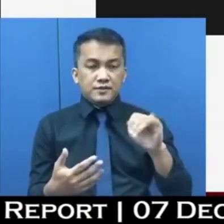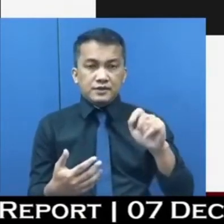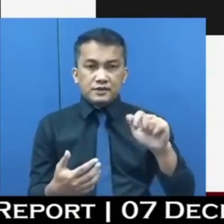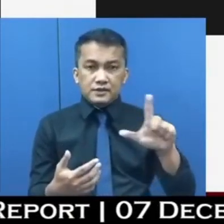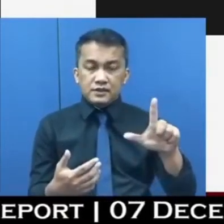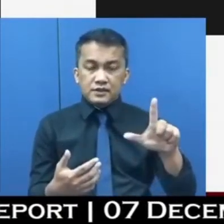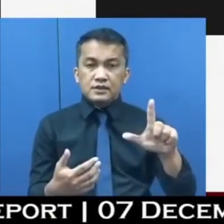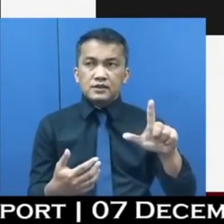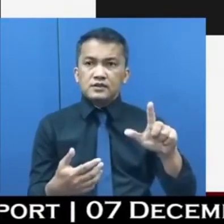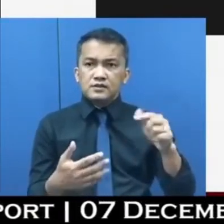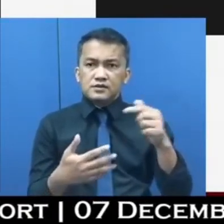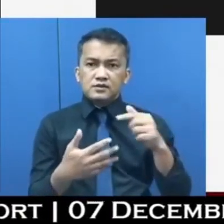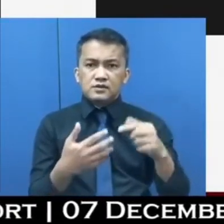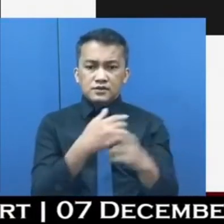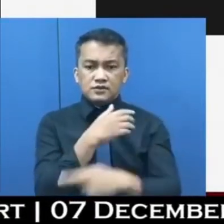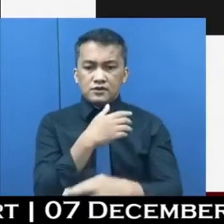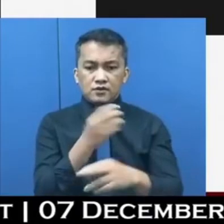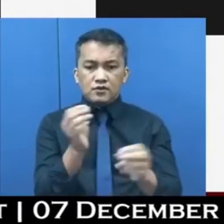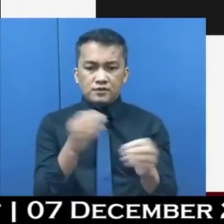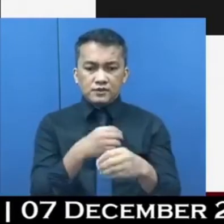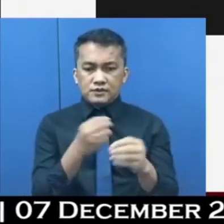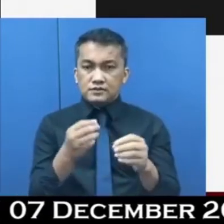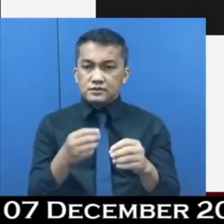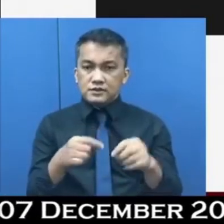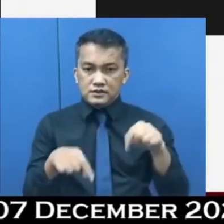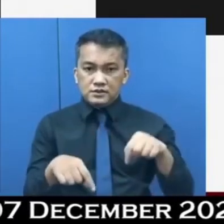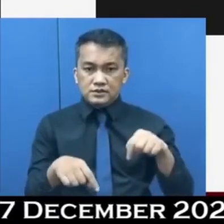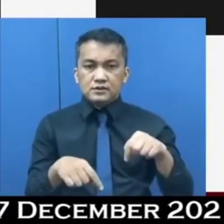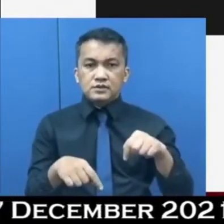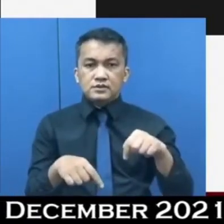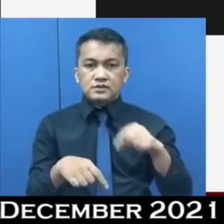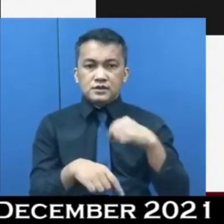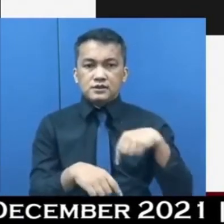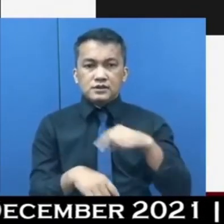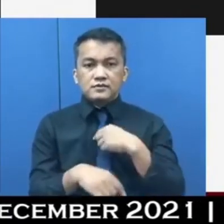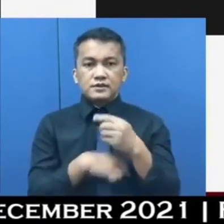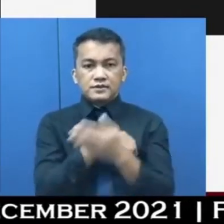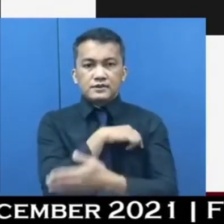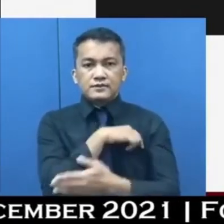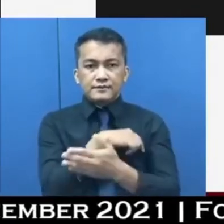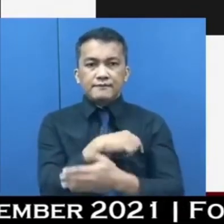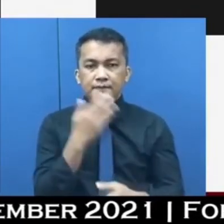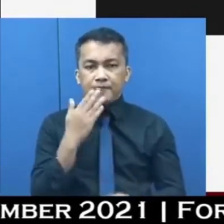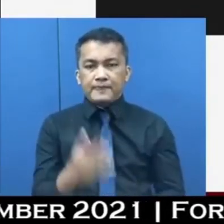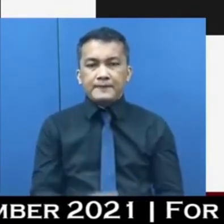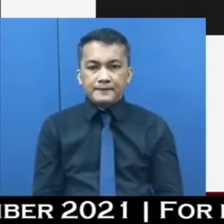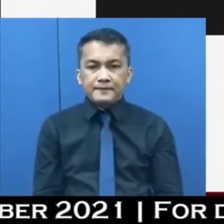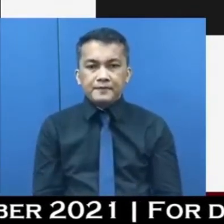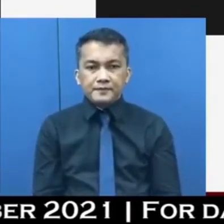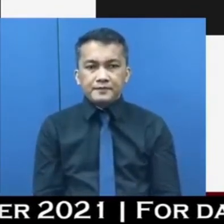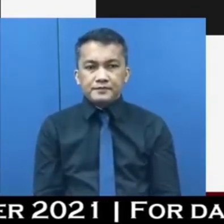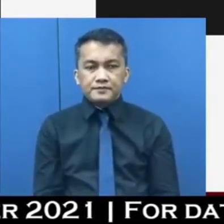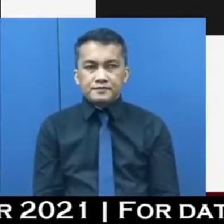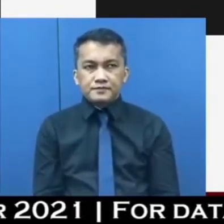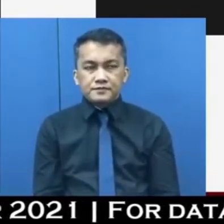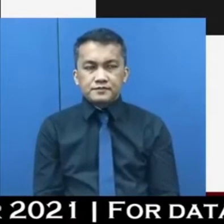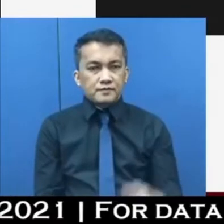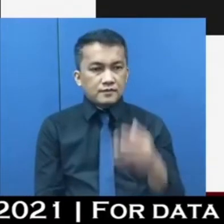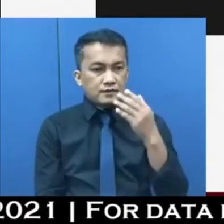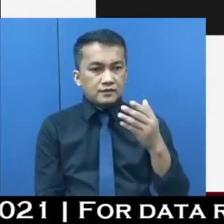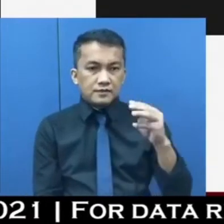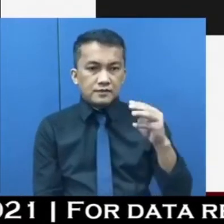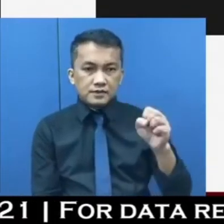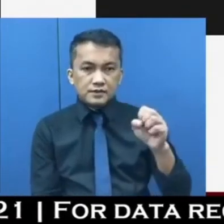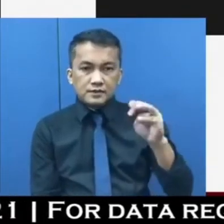Ito yung mga regional offices na nandito sa ating bansa. Thank you. Maraming salamat, NS